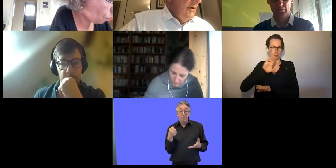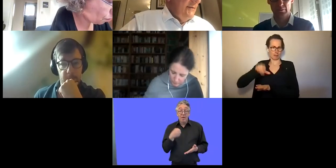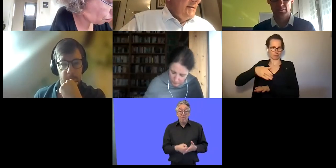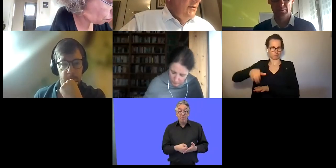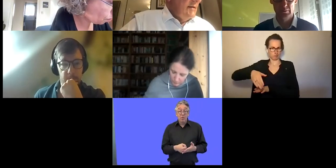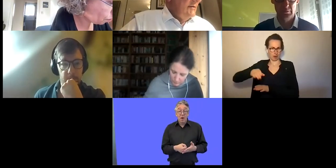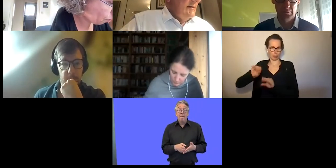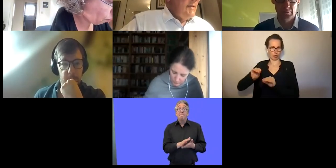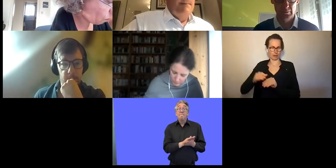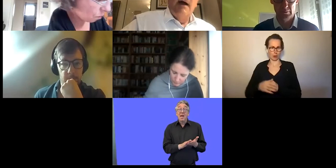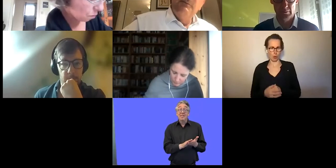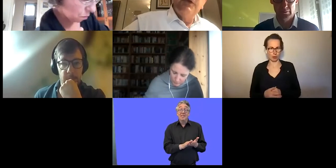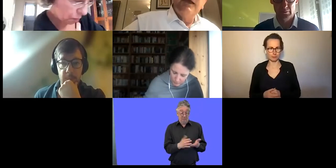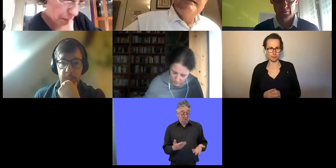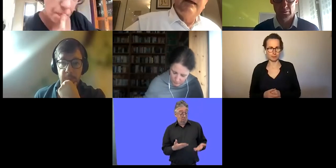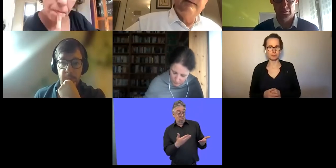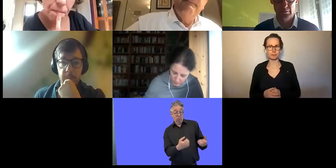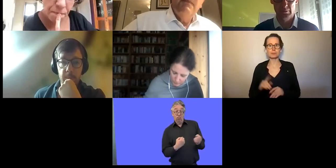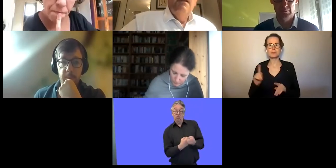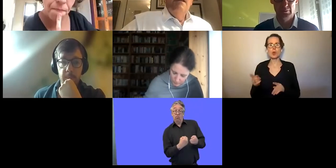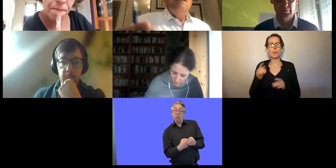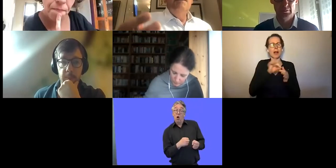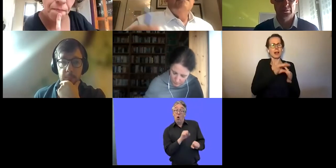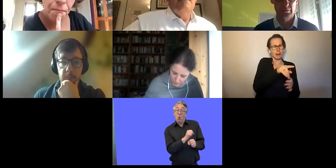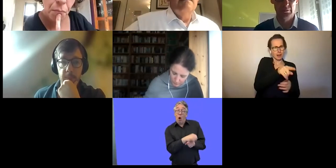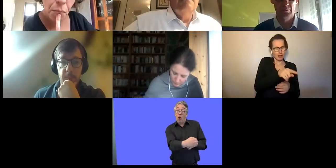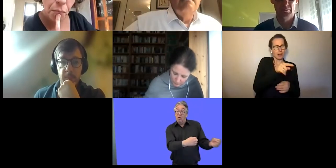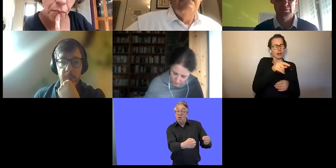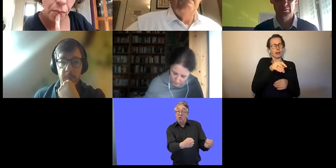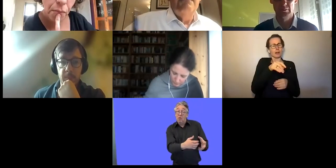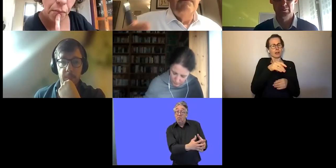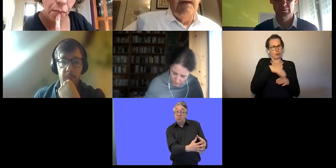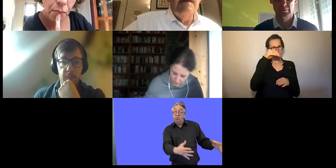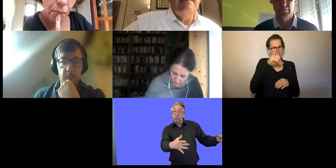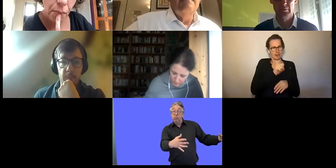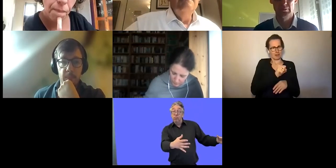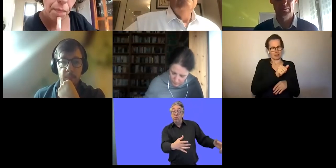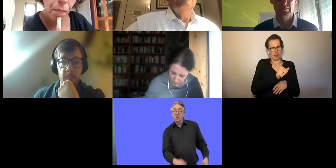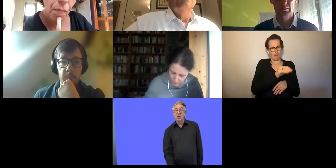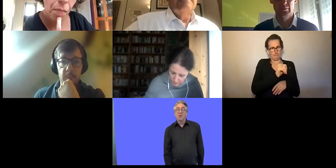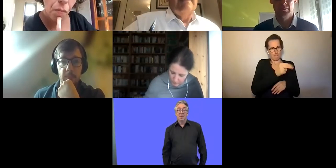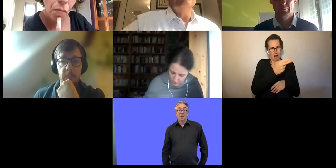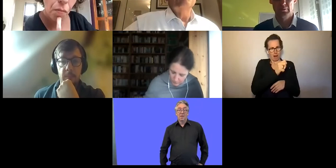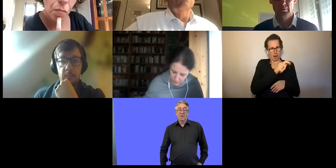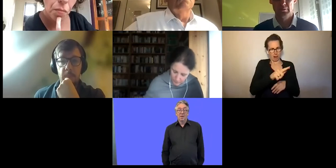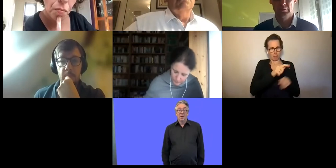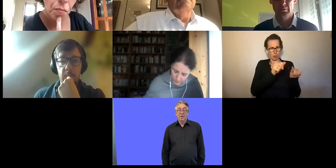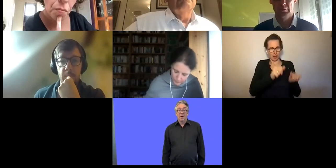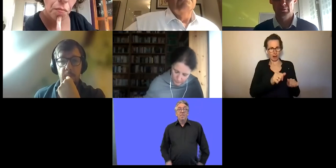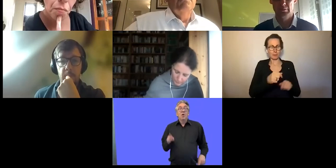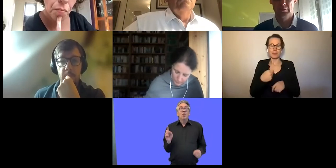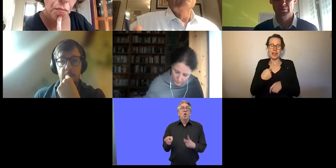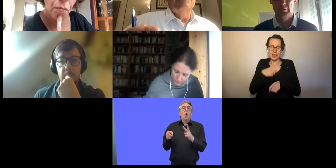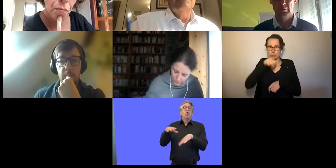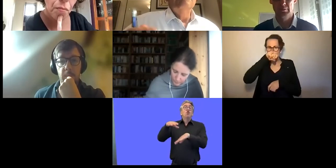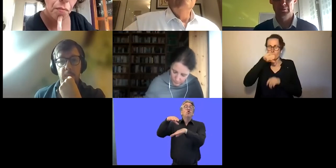wollte ich noch etwas kurz zu diesem Samhall-Modell sagen. Ich bin ein Verfechter von kleinen Strukturen,